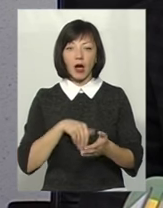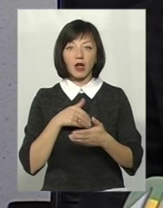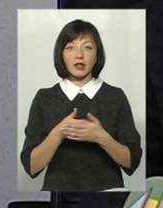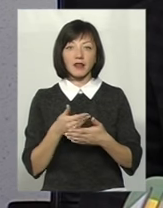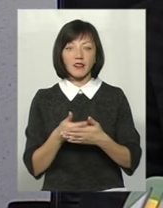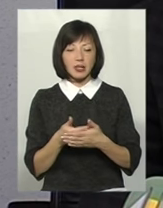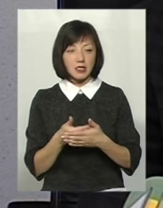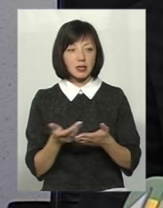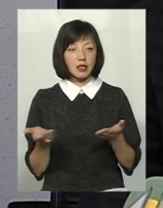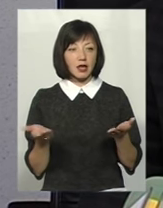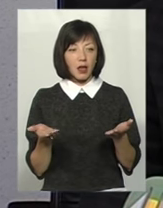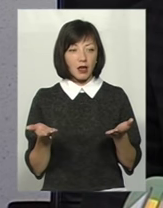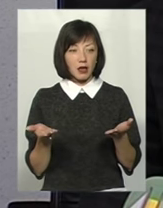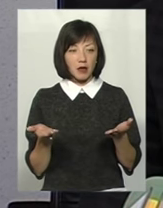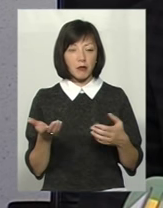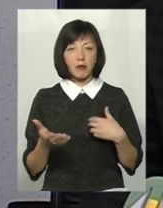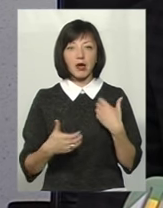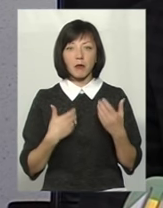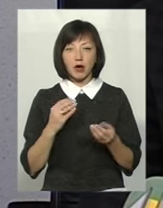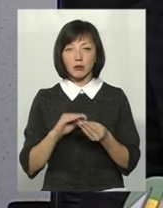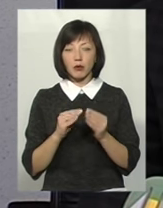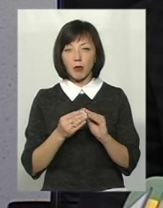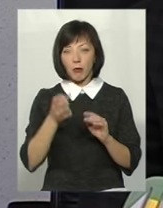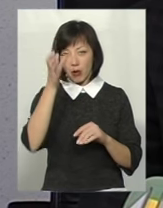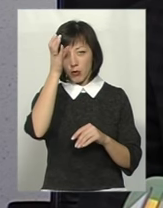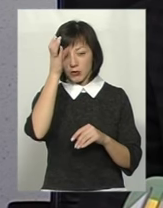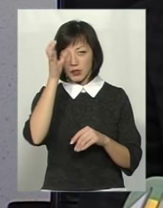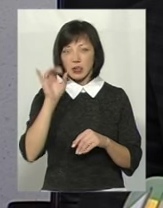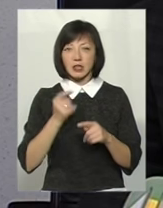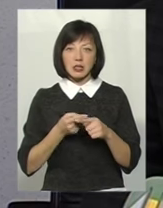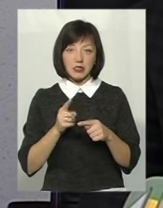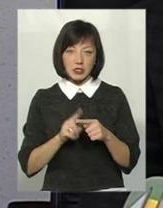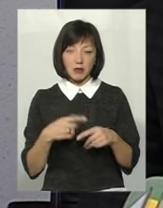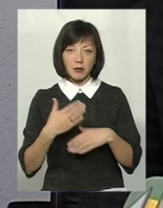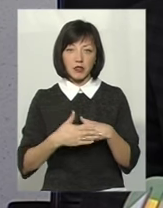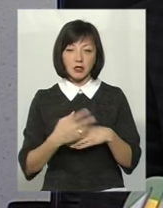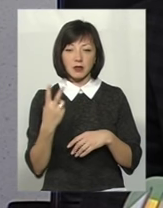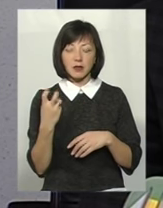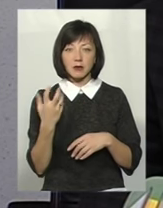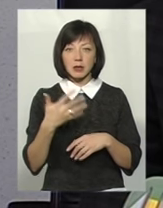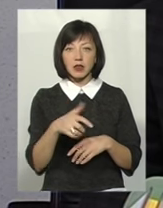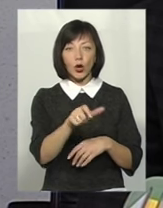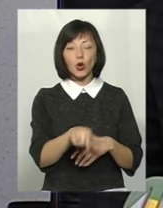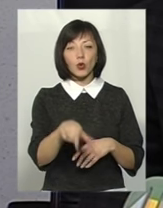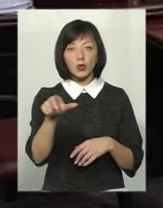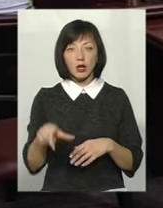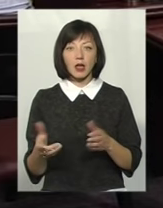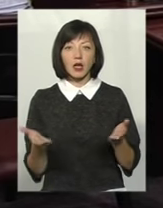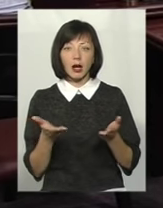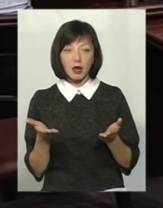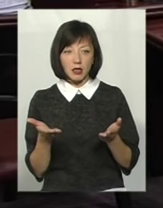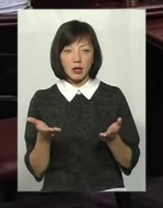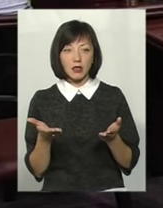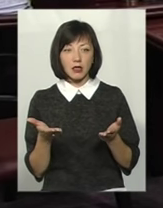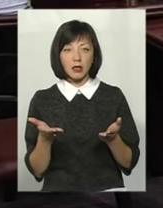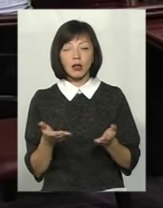активісти, які приймаються проблемами освіти. Ну і це близько 250 людей, які доволі, як